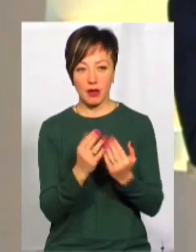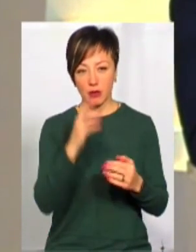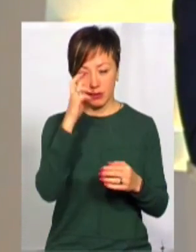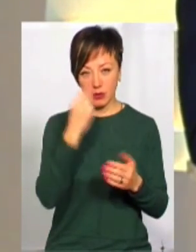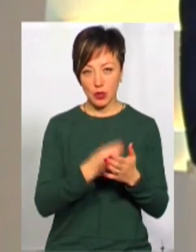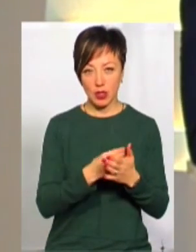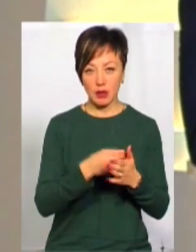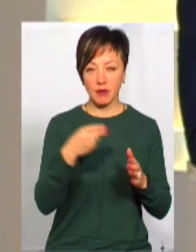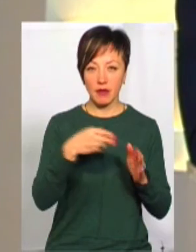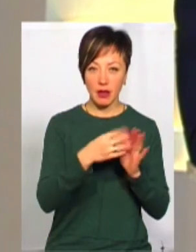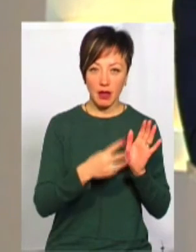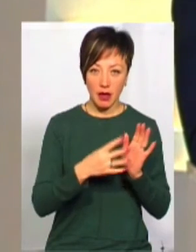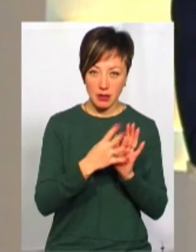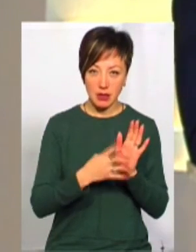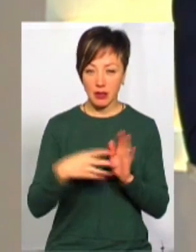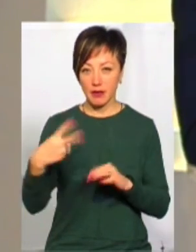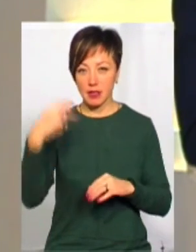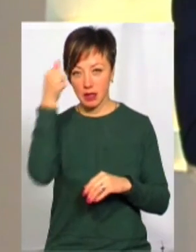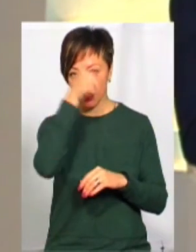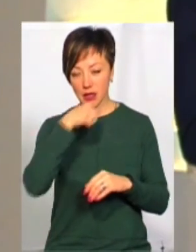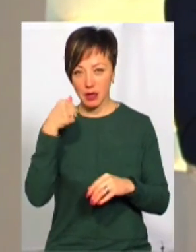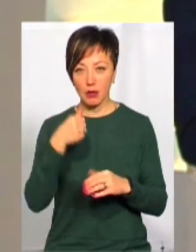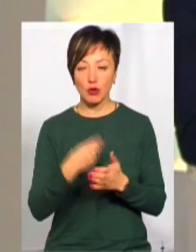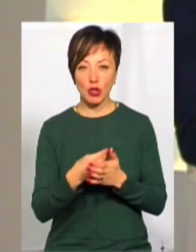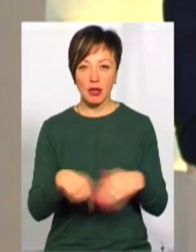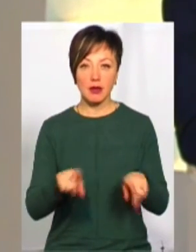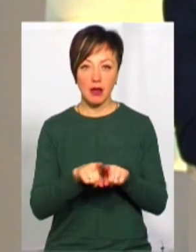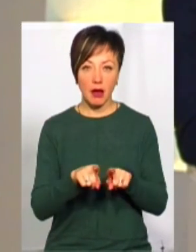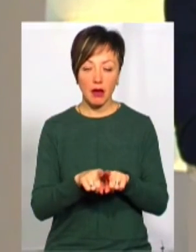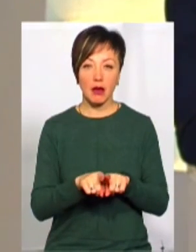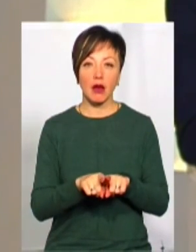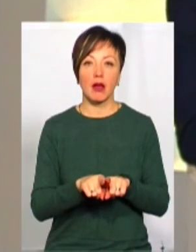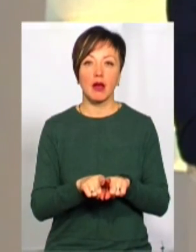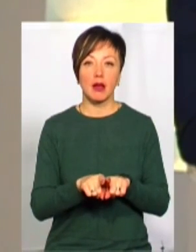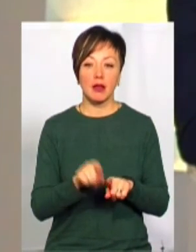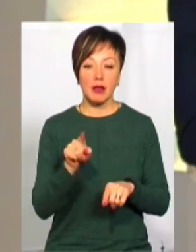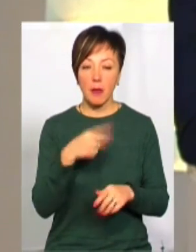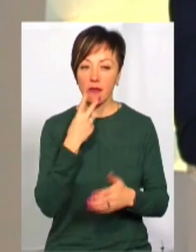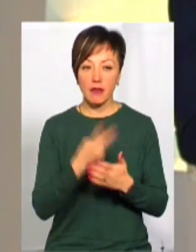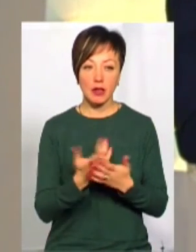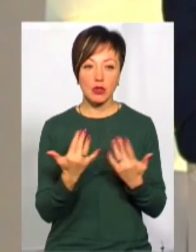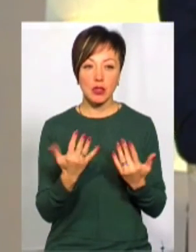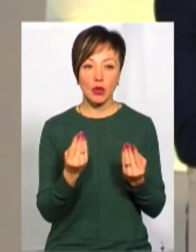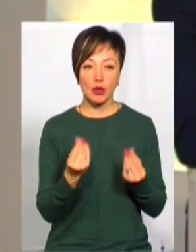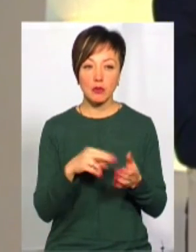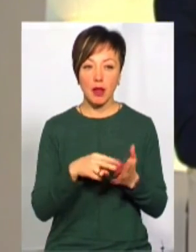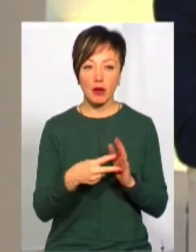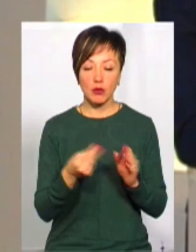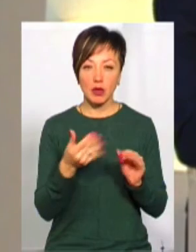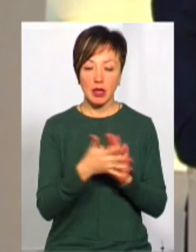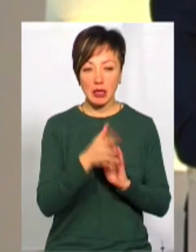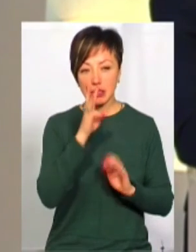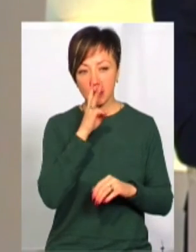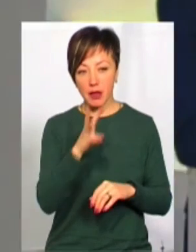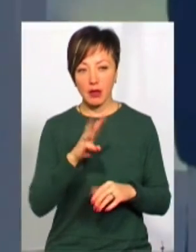майбутній 2020 рік. І бюджети побудовані таким чином, що, як я вже говорив, там видно, скільки грошей планується потратити на